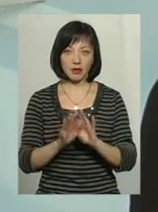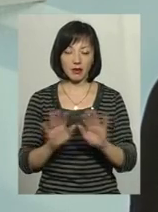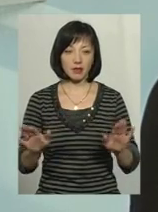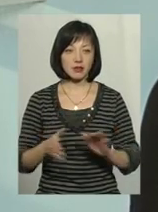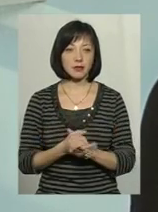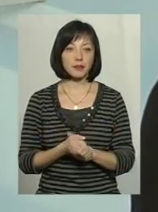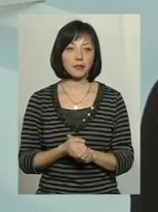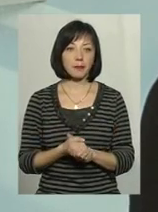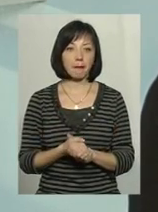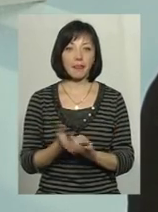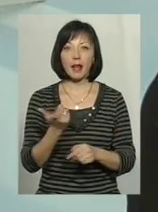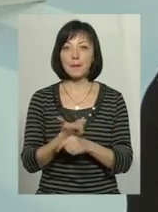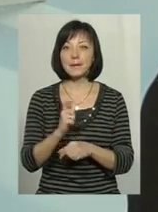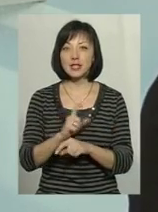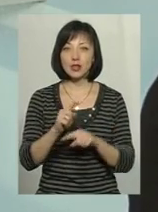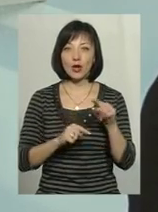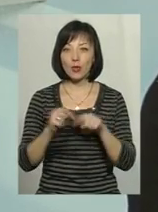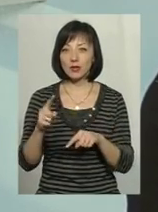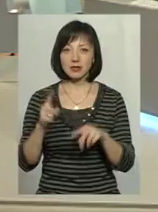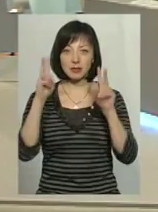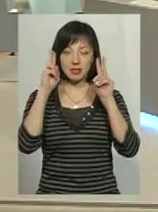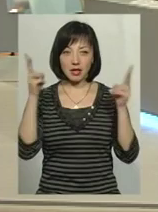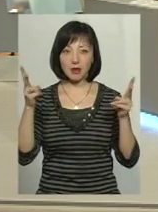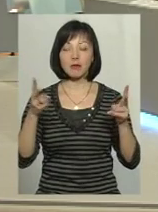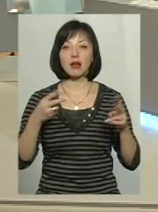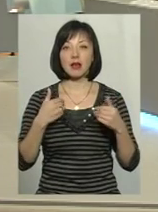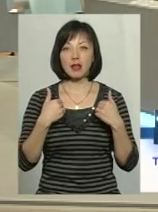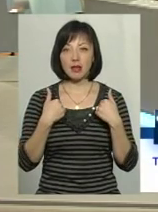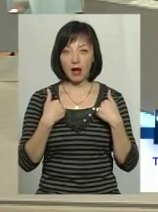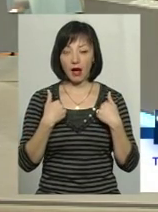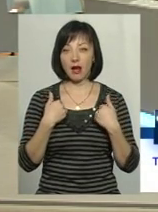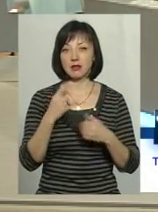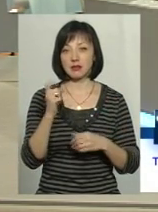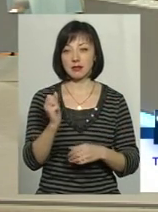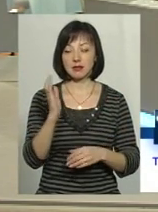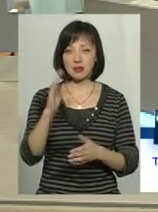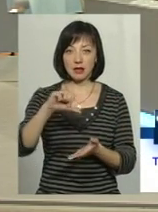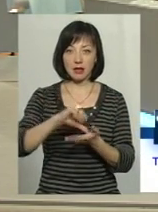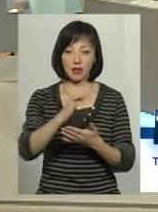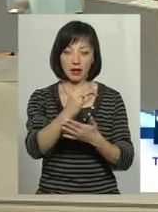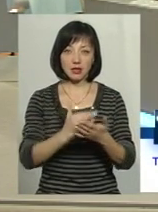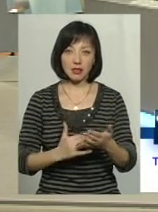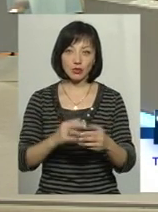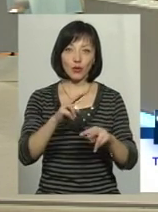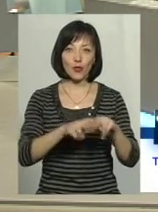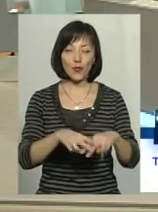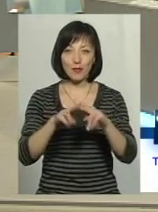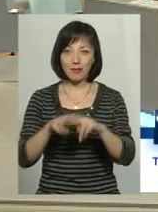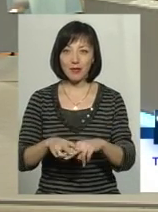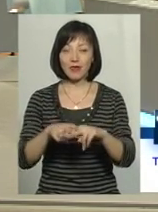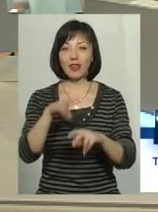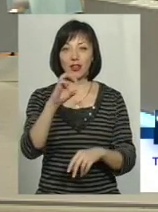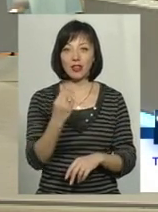якби... А більше родичів ми, на жаль, не знаємо. Звичайно, я виступаю за те, щоб зробити реєстр кумів, реєстр